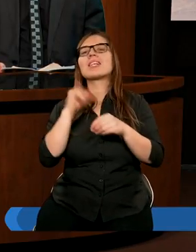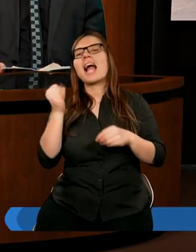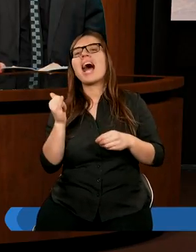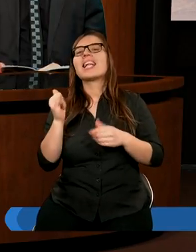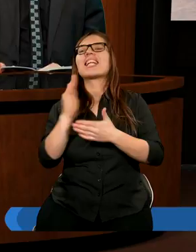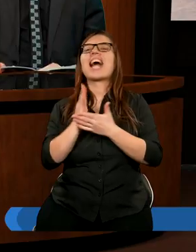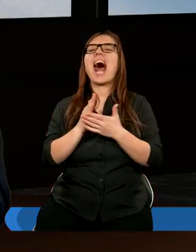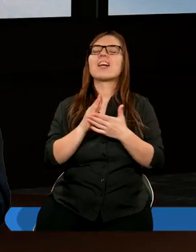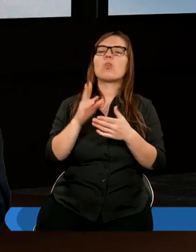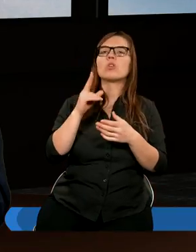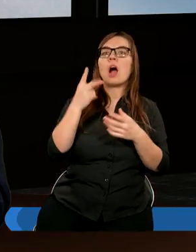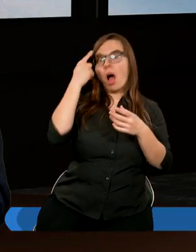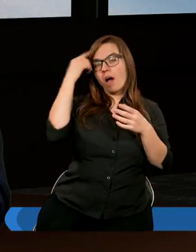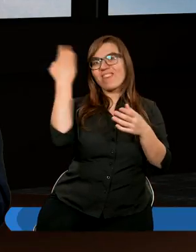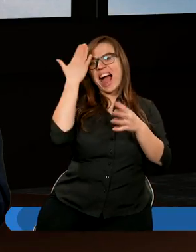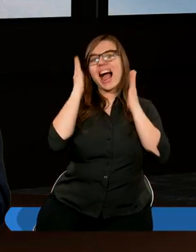skrajność,